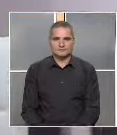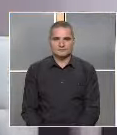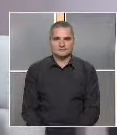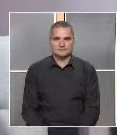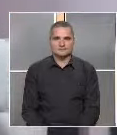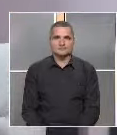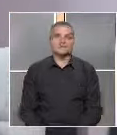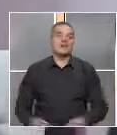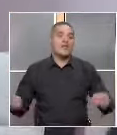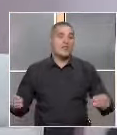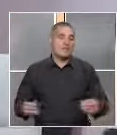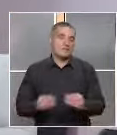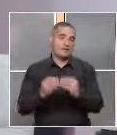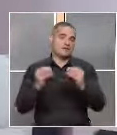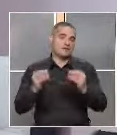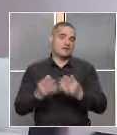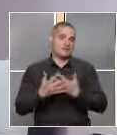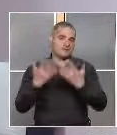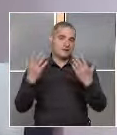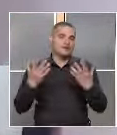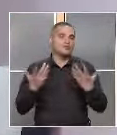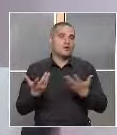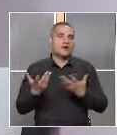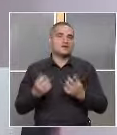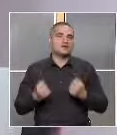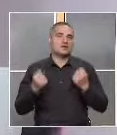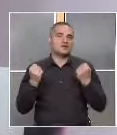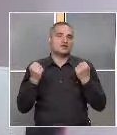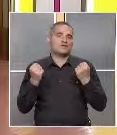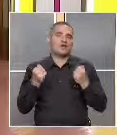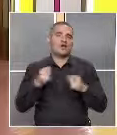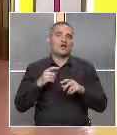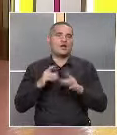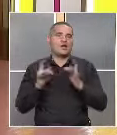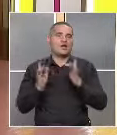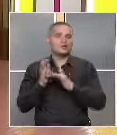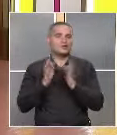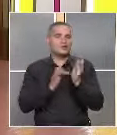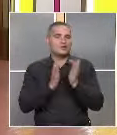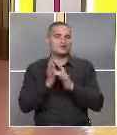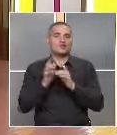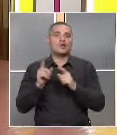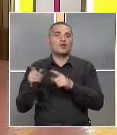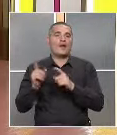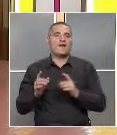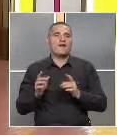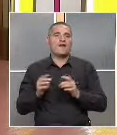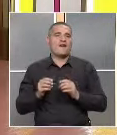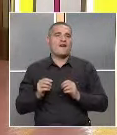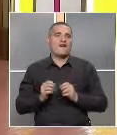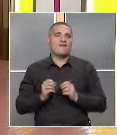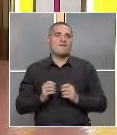На Велик ден тогава се съживил Исус Христос. Не, той тогава е възкресал.